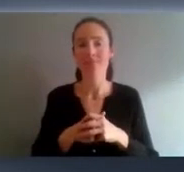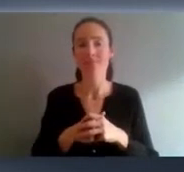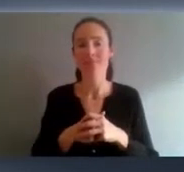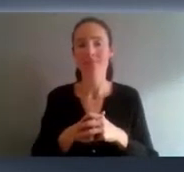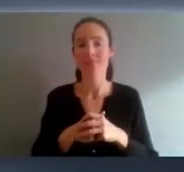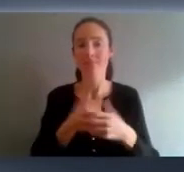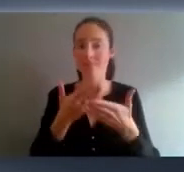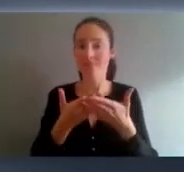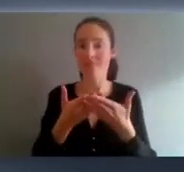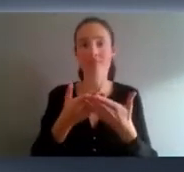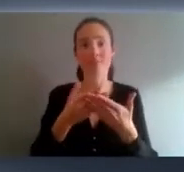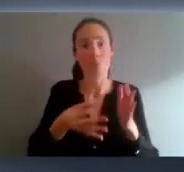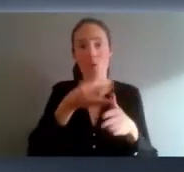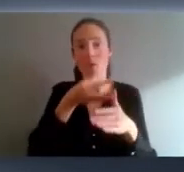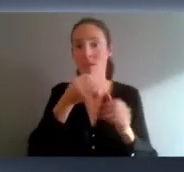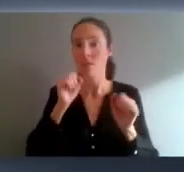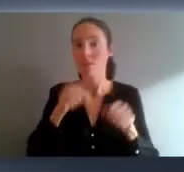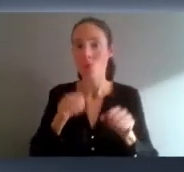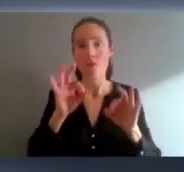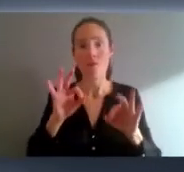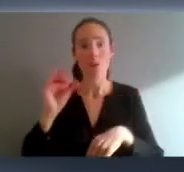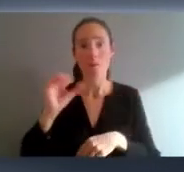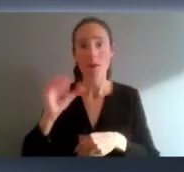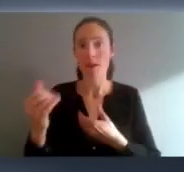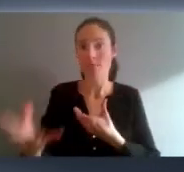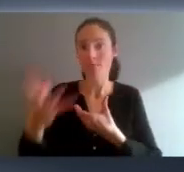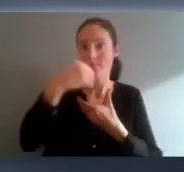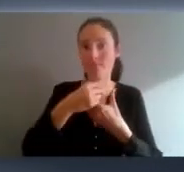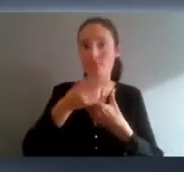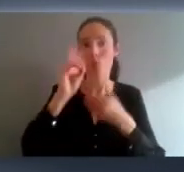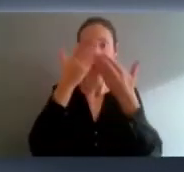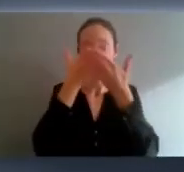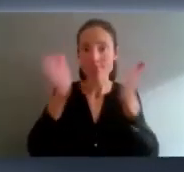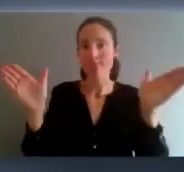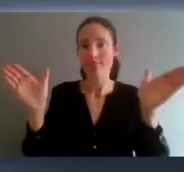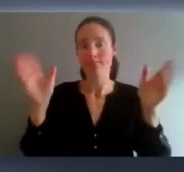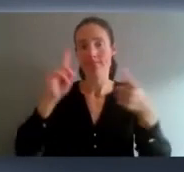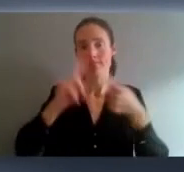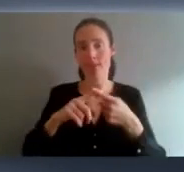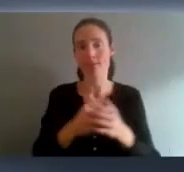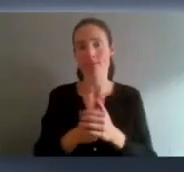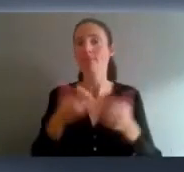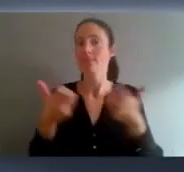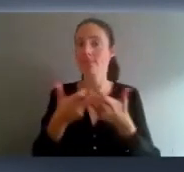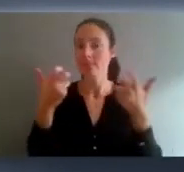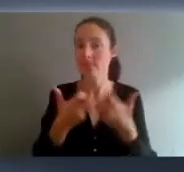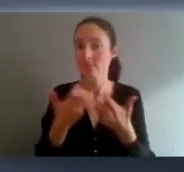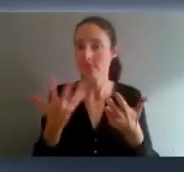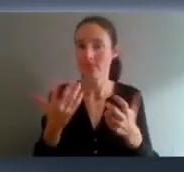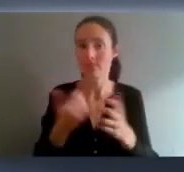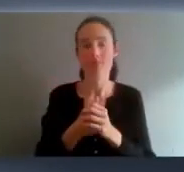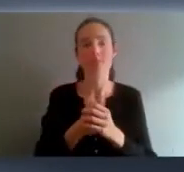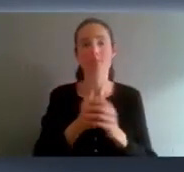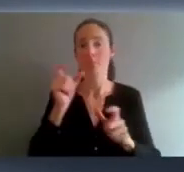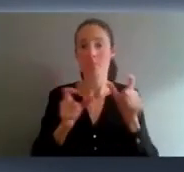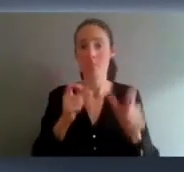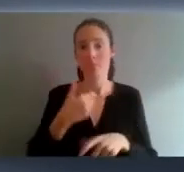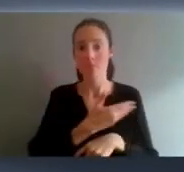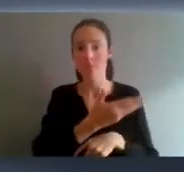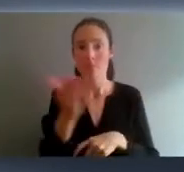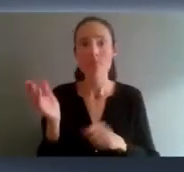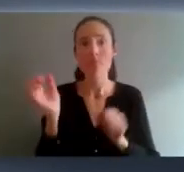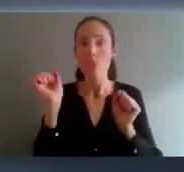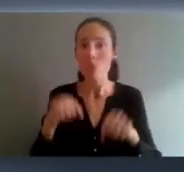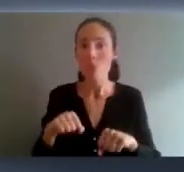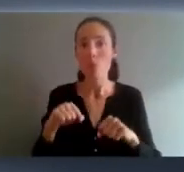occasion de réfléchir à l'inclusion numérique dans un sens plus large. Par exemple, en s'assurant que tout le monde puisse avoir